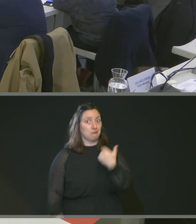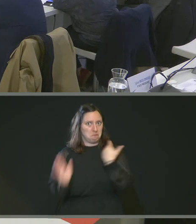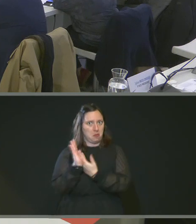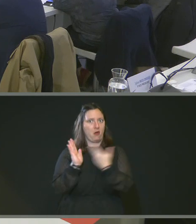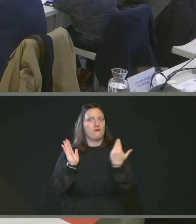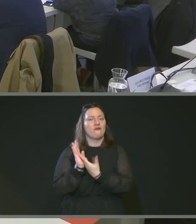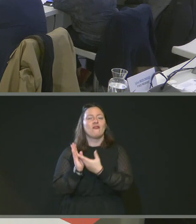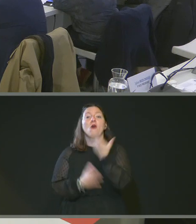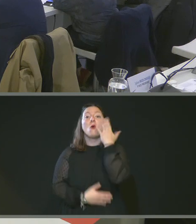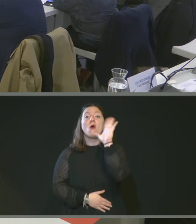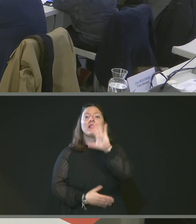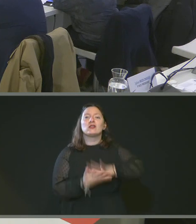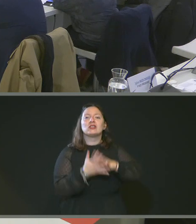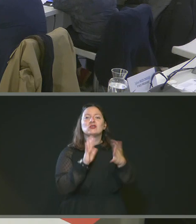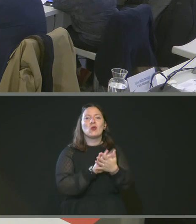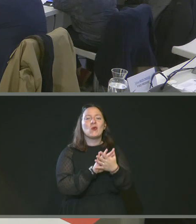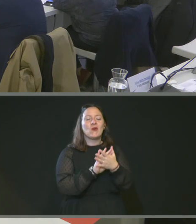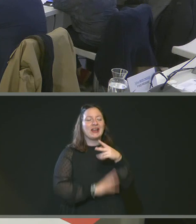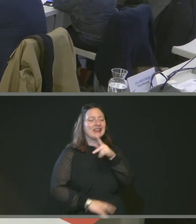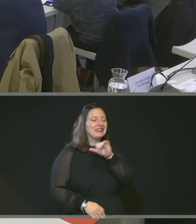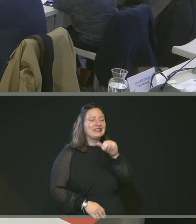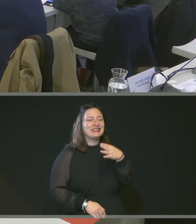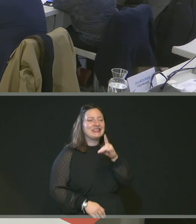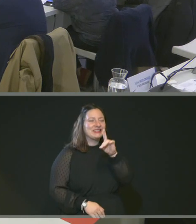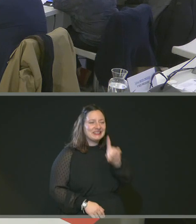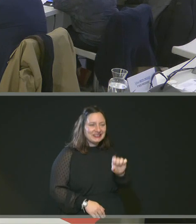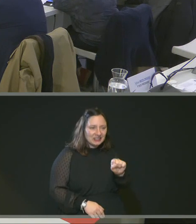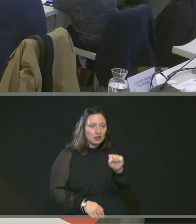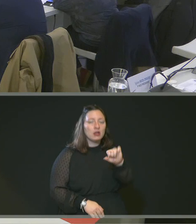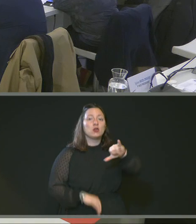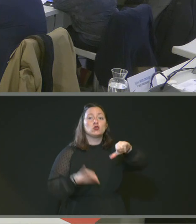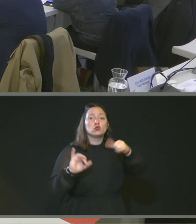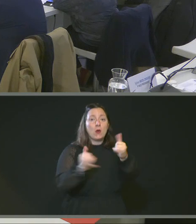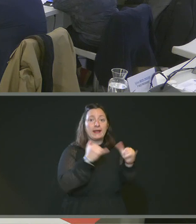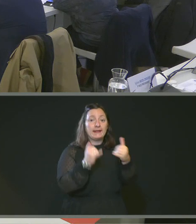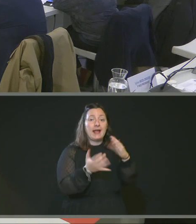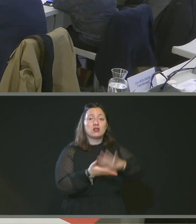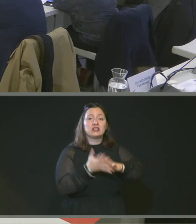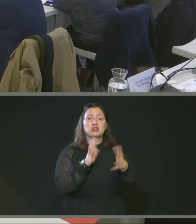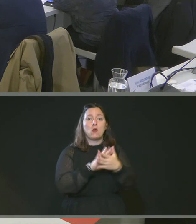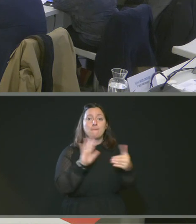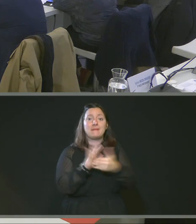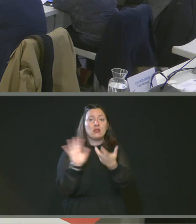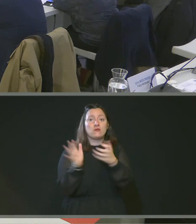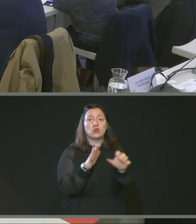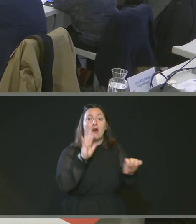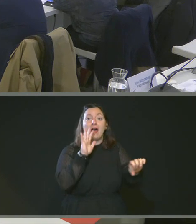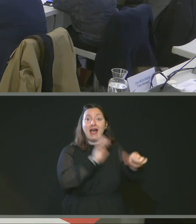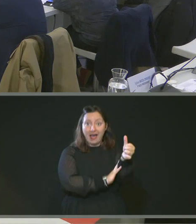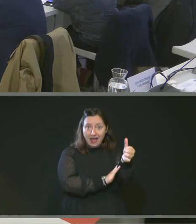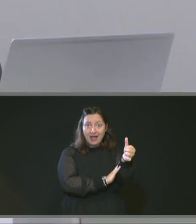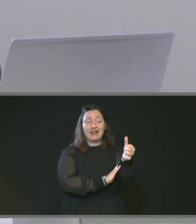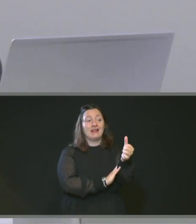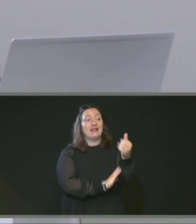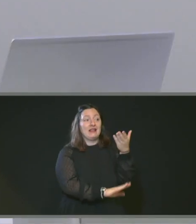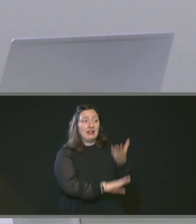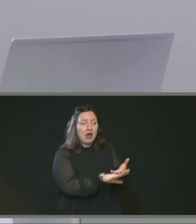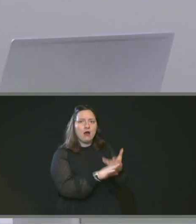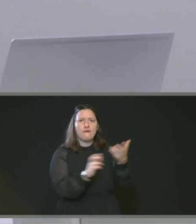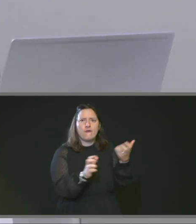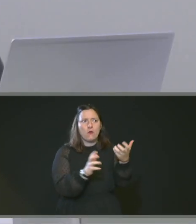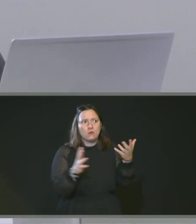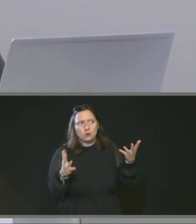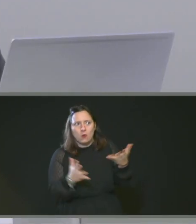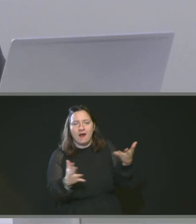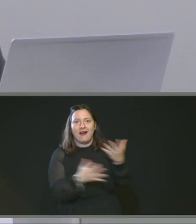sur l'association Kintsou Jouets. Donc Kintsou Jouets est une association loi 1901 qui était créée en juin 2021, qui porte le projet de création d'un atelier de